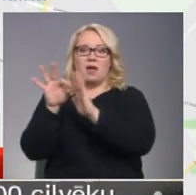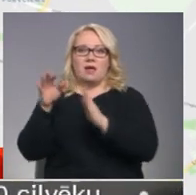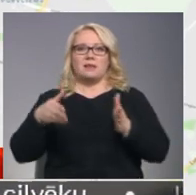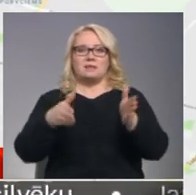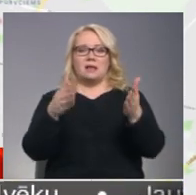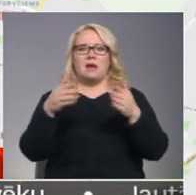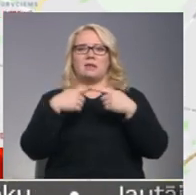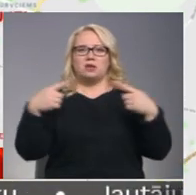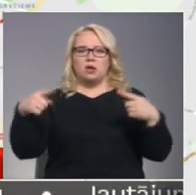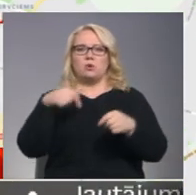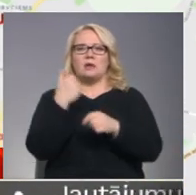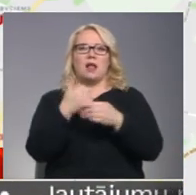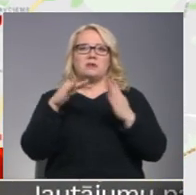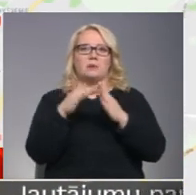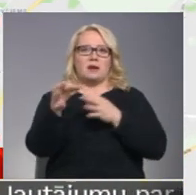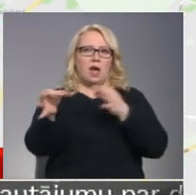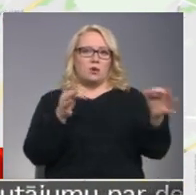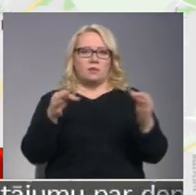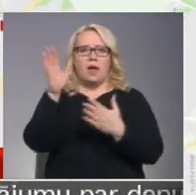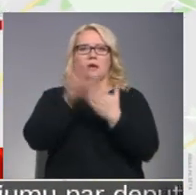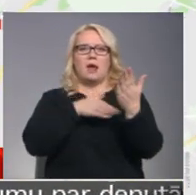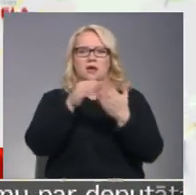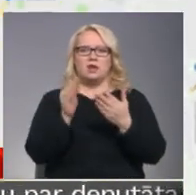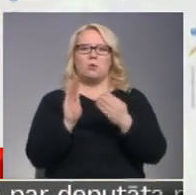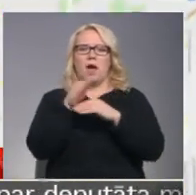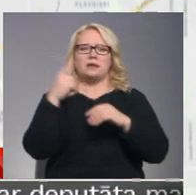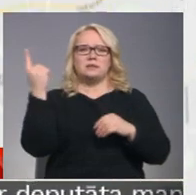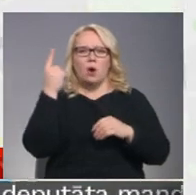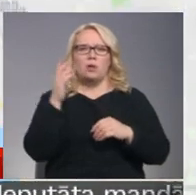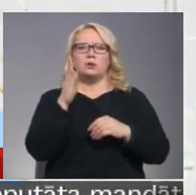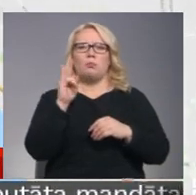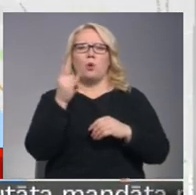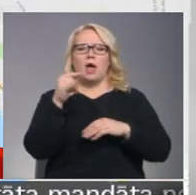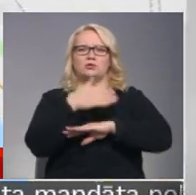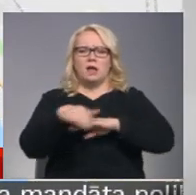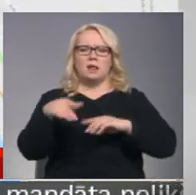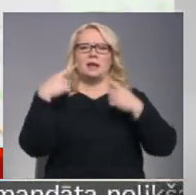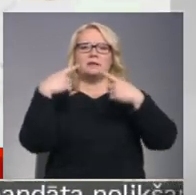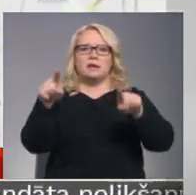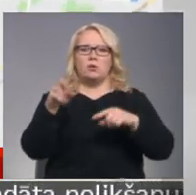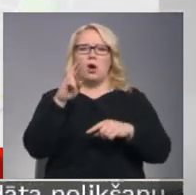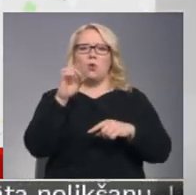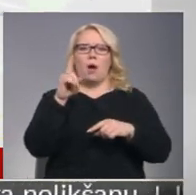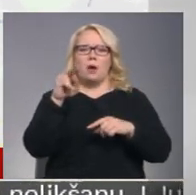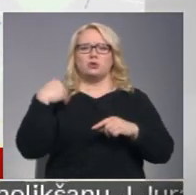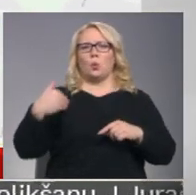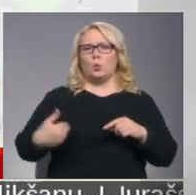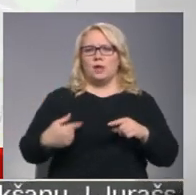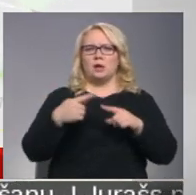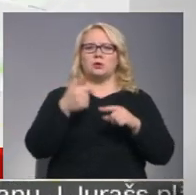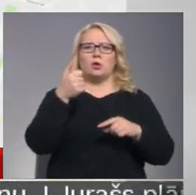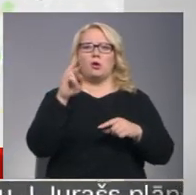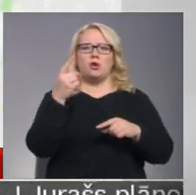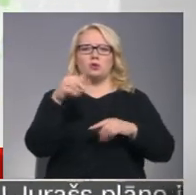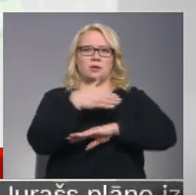dažādos Galvaspilsētas rajonos. Krāsotāju aizsālis bukai šielāk arī dažos ielas posmos, ropažu, kuldīgas un grostonu sielā.